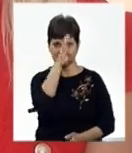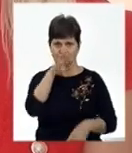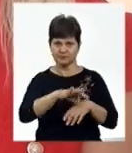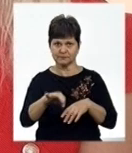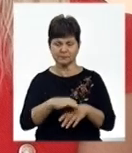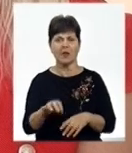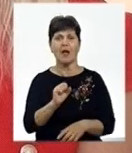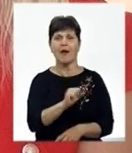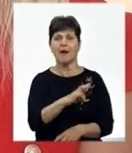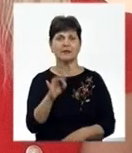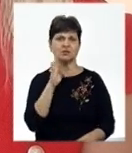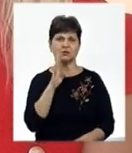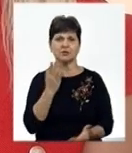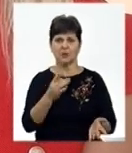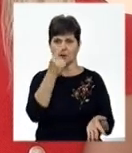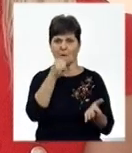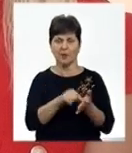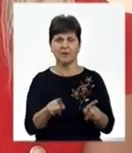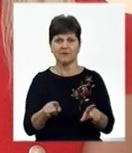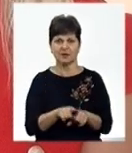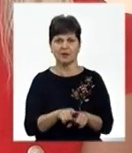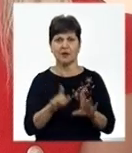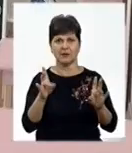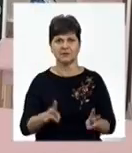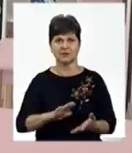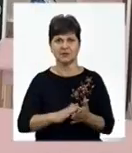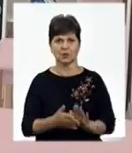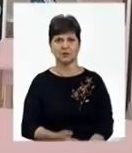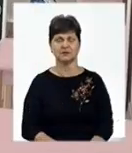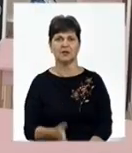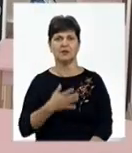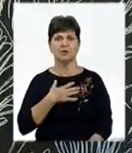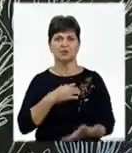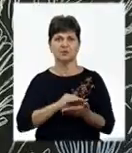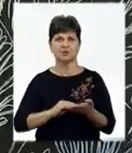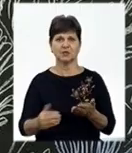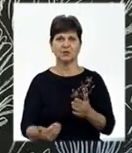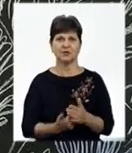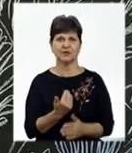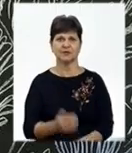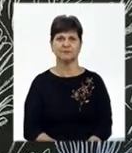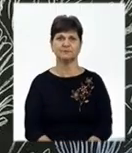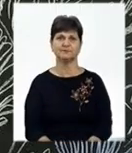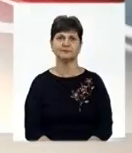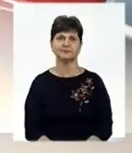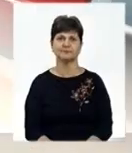жінці, яка опинилася в такій ситуації. Наталя Колодій, Олександр Базюк, новини.